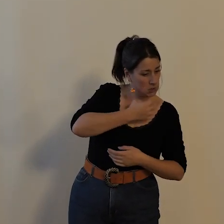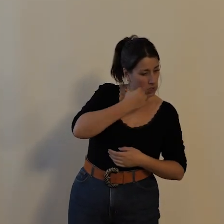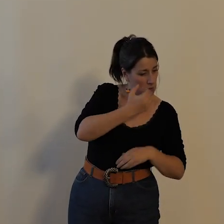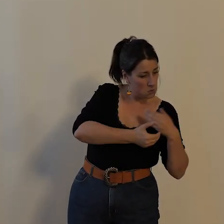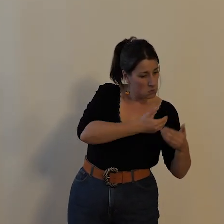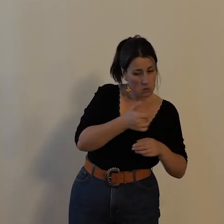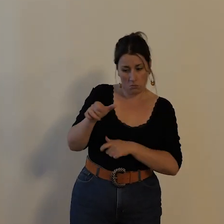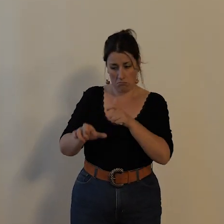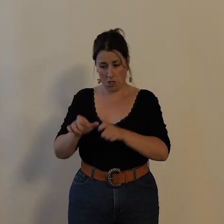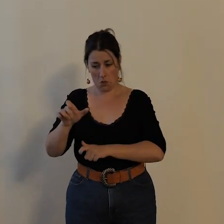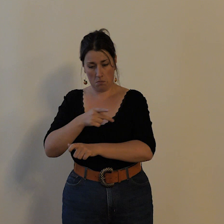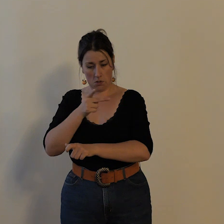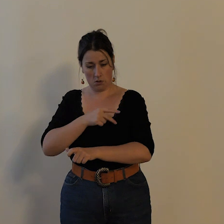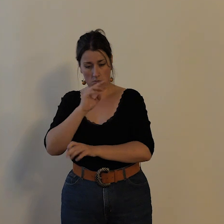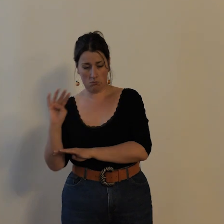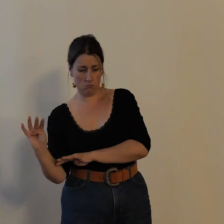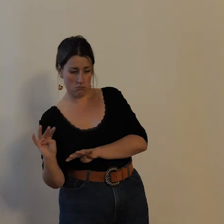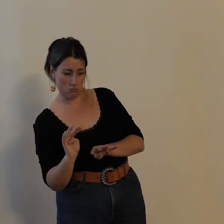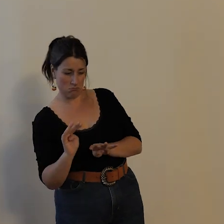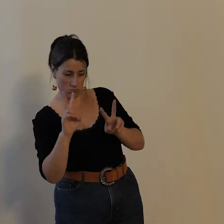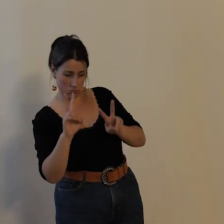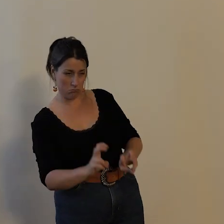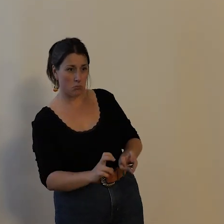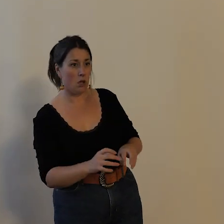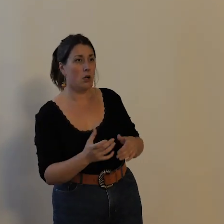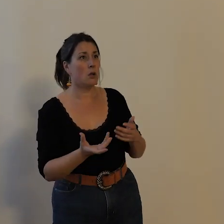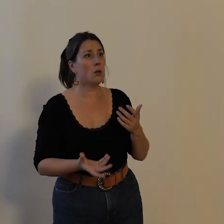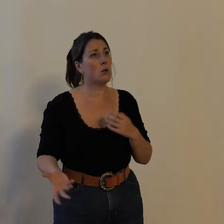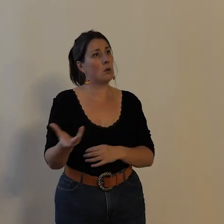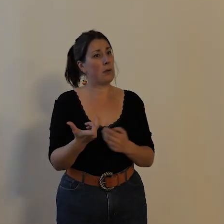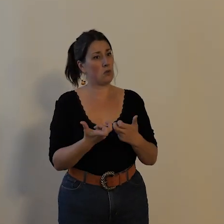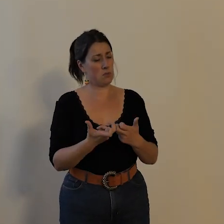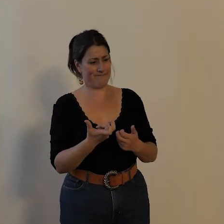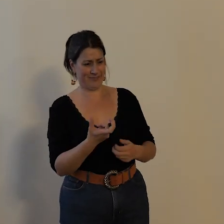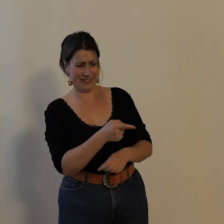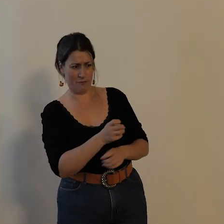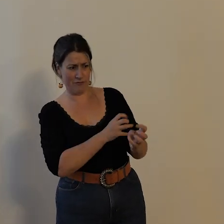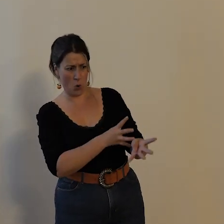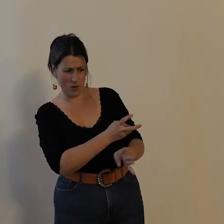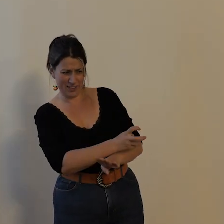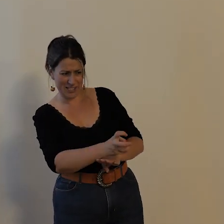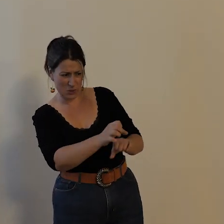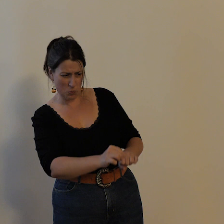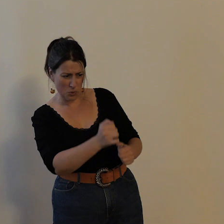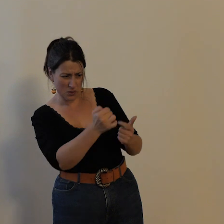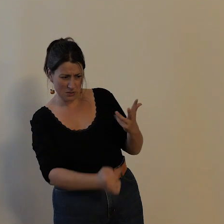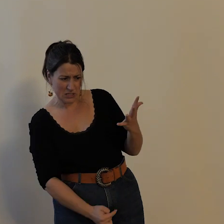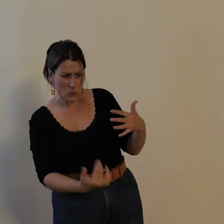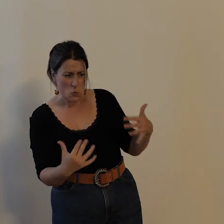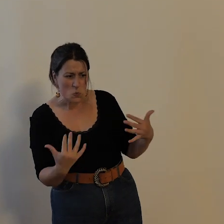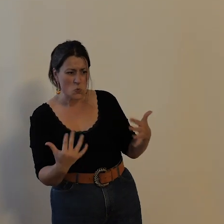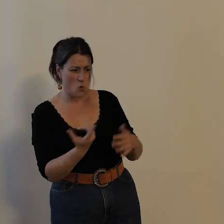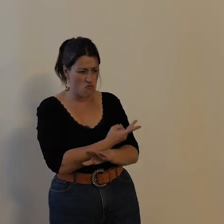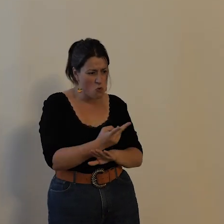étudié par le corps médical qui s'est penché sur à la fois les risques que pouvait faire porter la